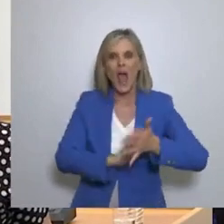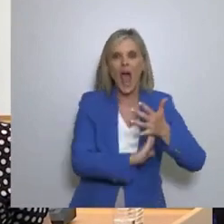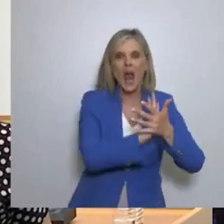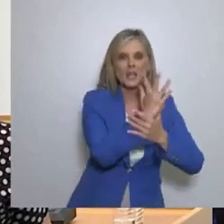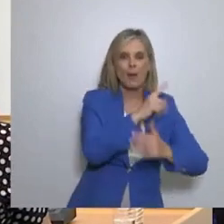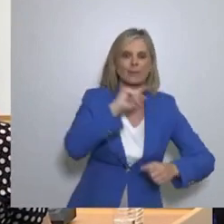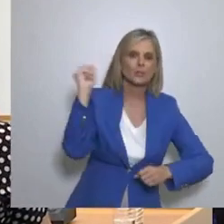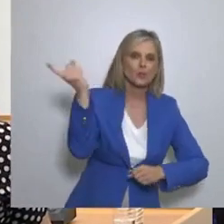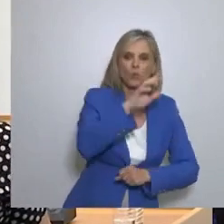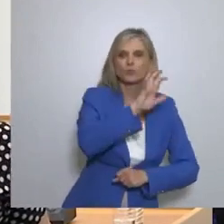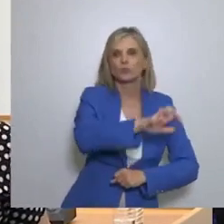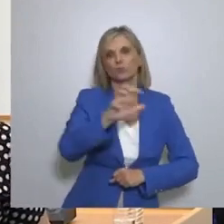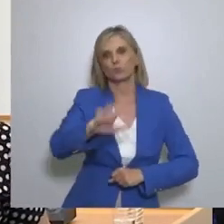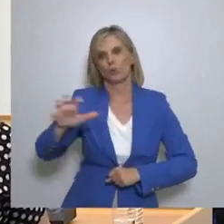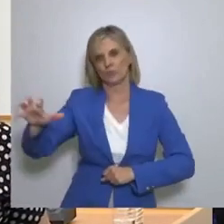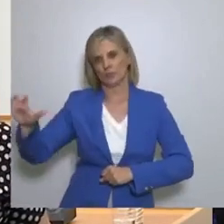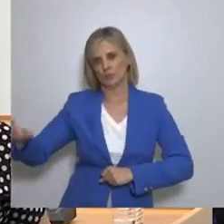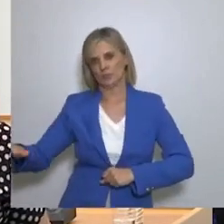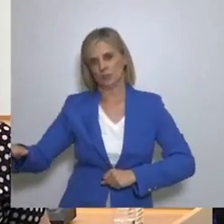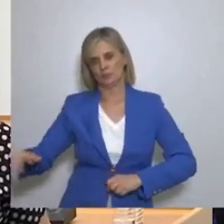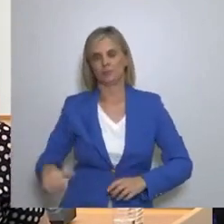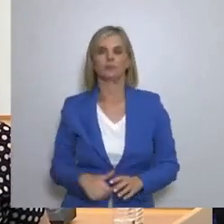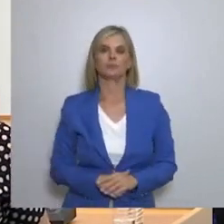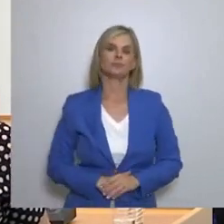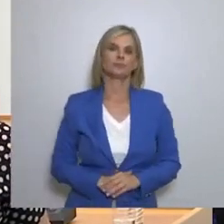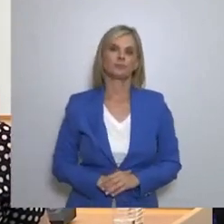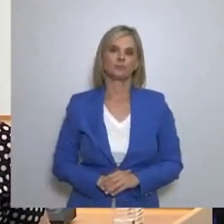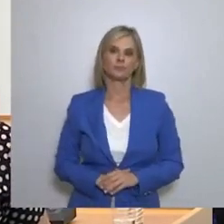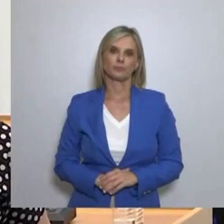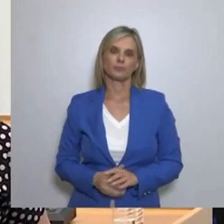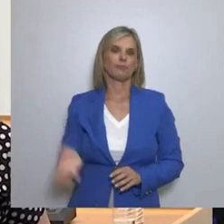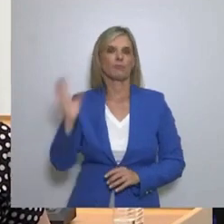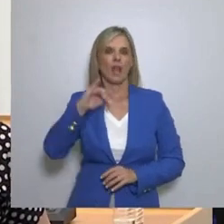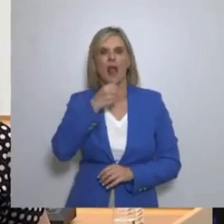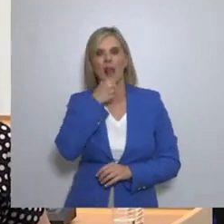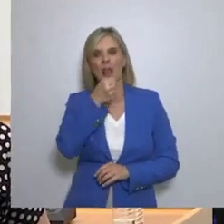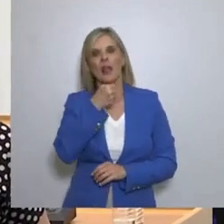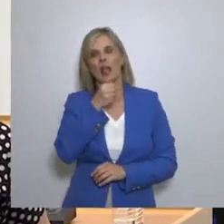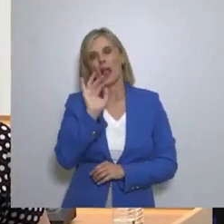τομείς Με διακυβέρνησης ενέργειας συνολήψης Επόμενη ερώτηση